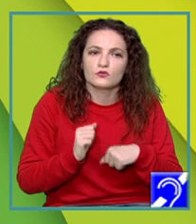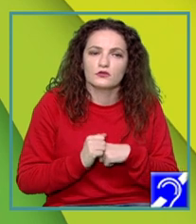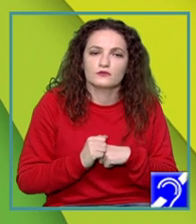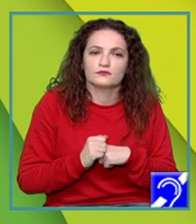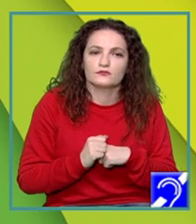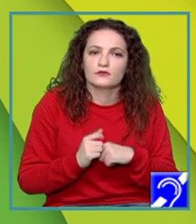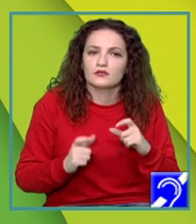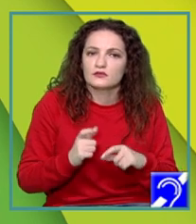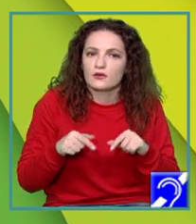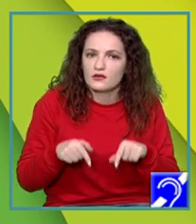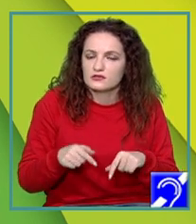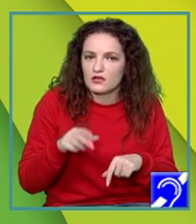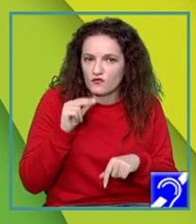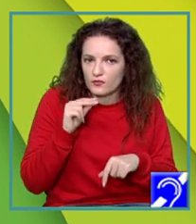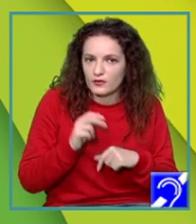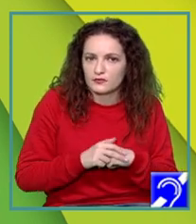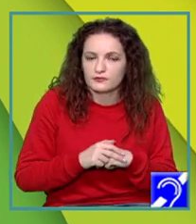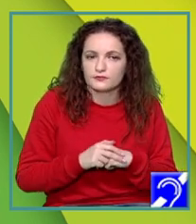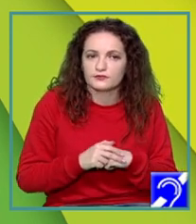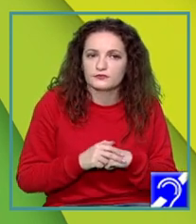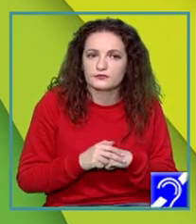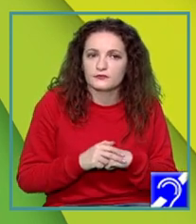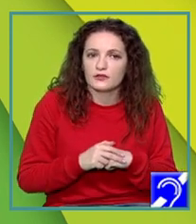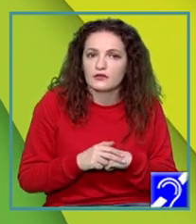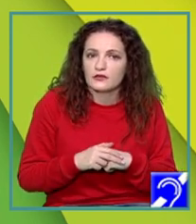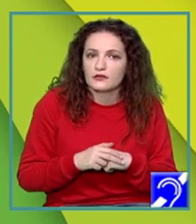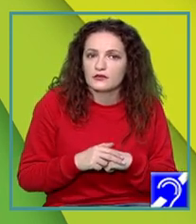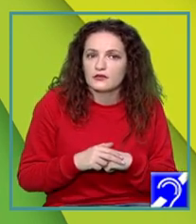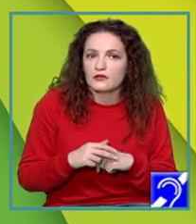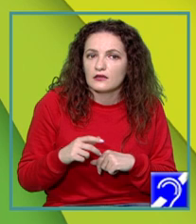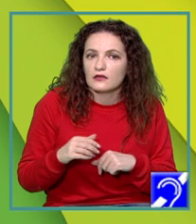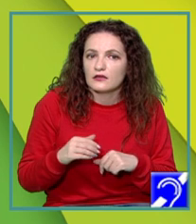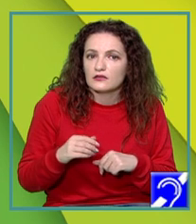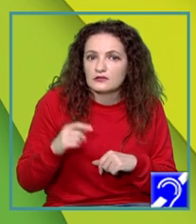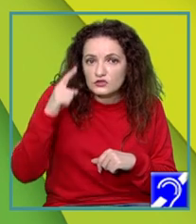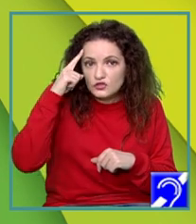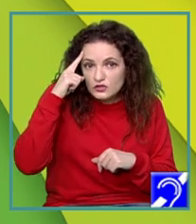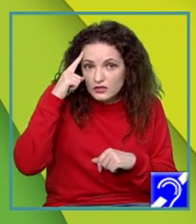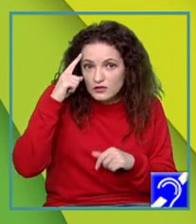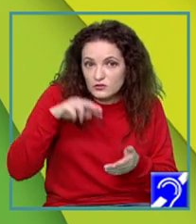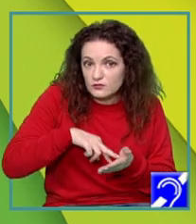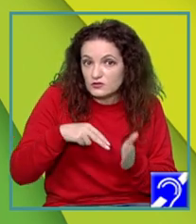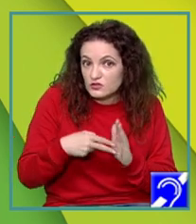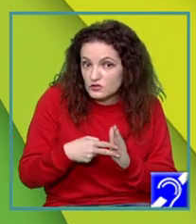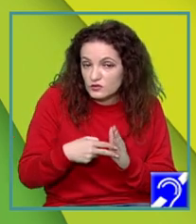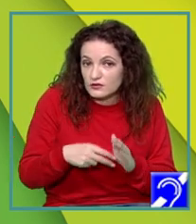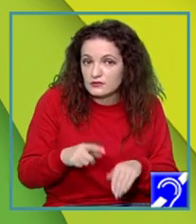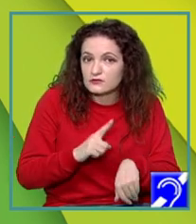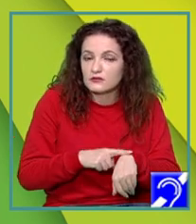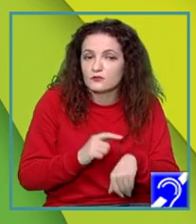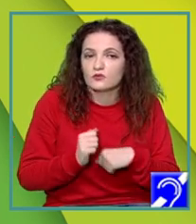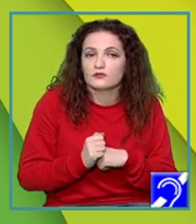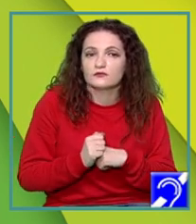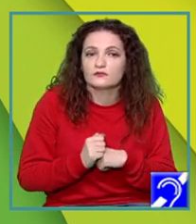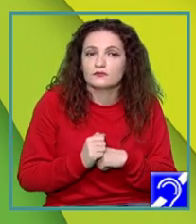despre asta vom vorbi astăzi, asta înseamnă, de fapt, să îmi gestionez timpul. Și, de fapt, se